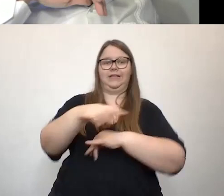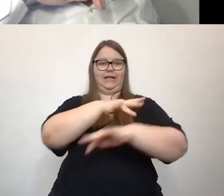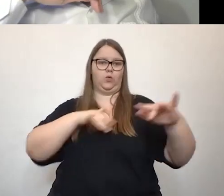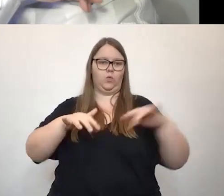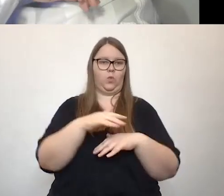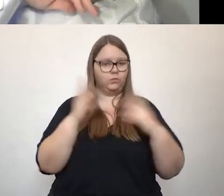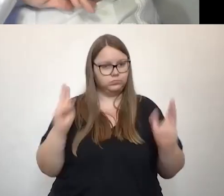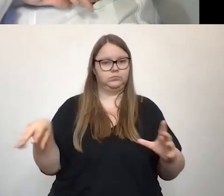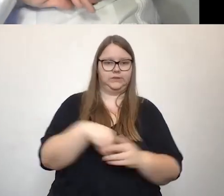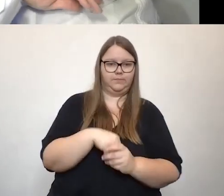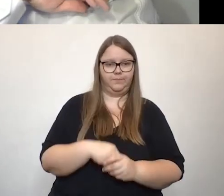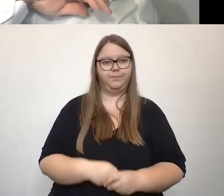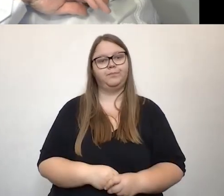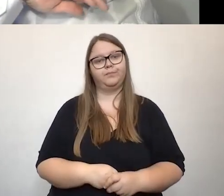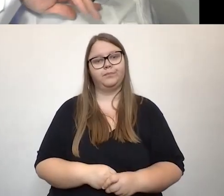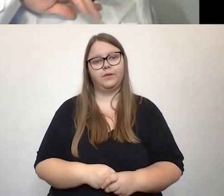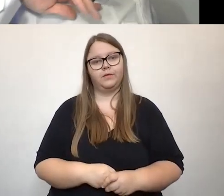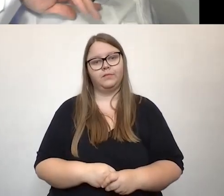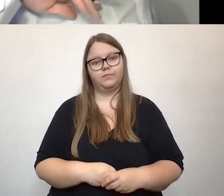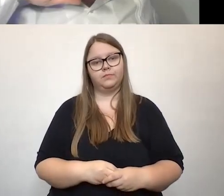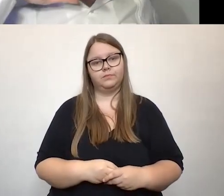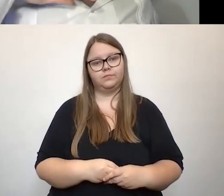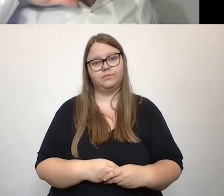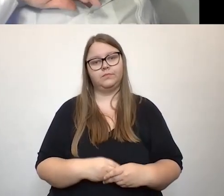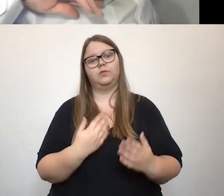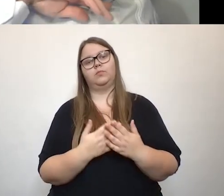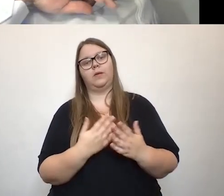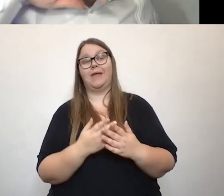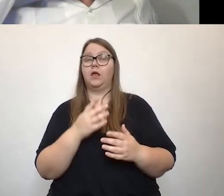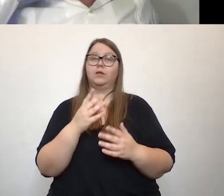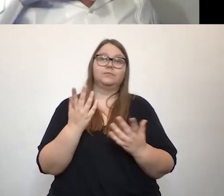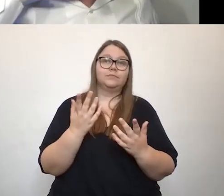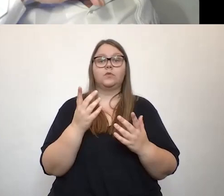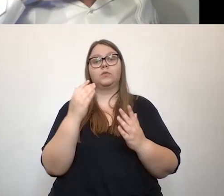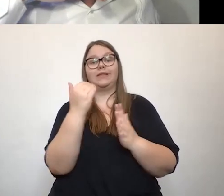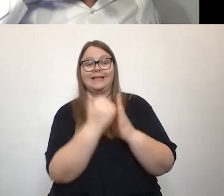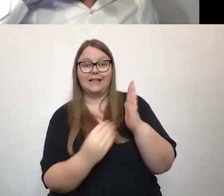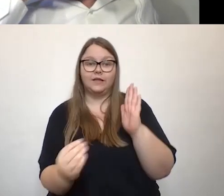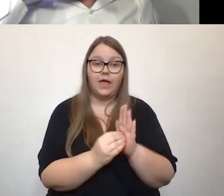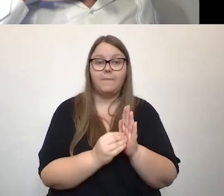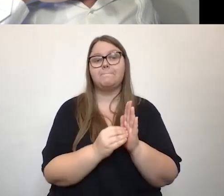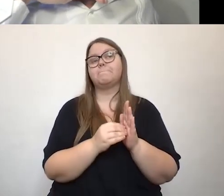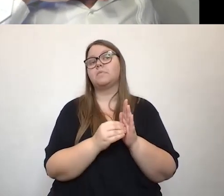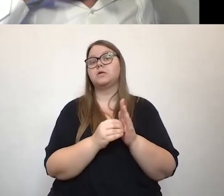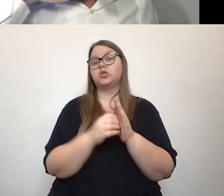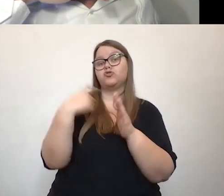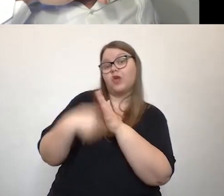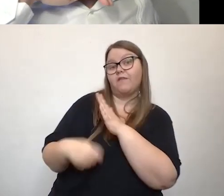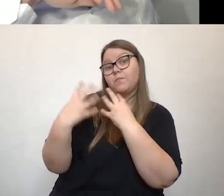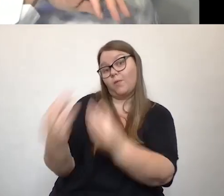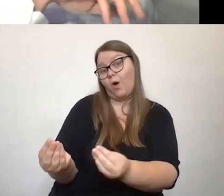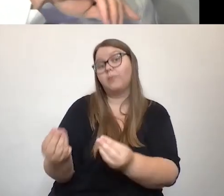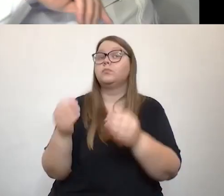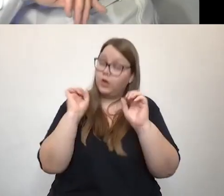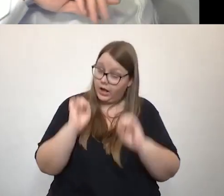sehr stark auf Reglementierung, auch auf Maßregelungen, auch auf Bestrafungen, ich meine, das kennen wir, das ist natürlich eine Möglichkeit,